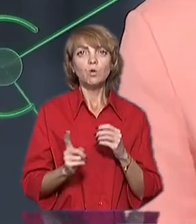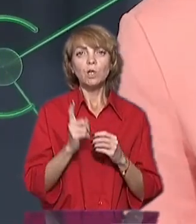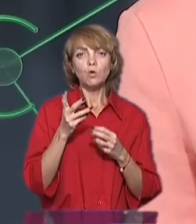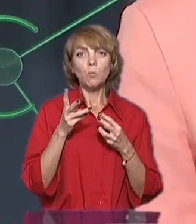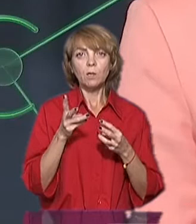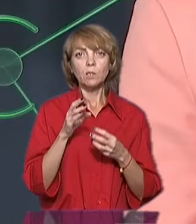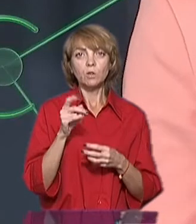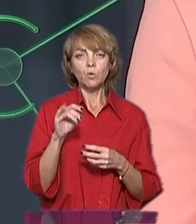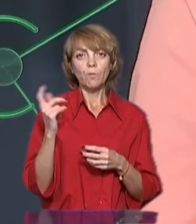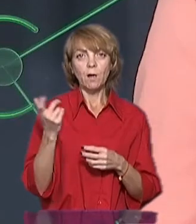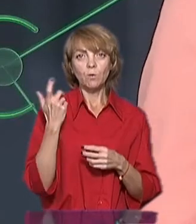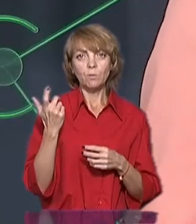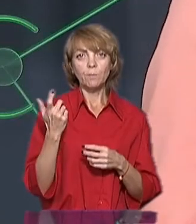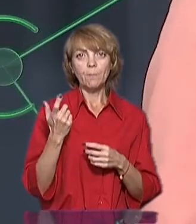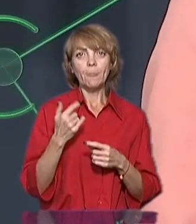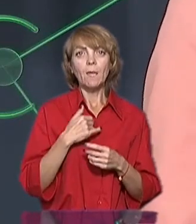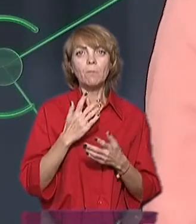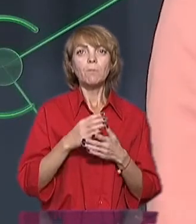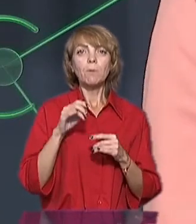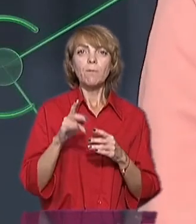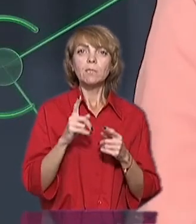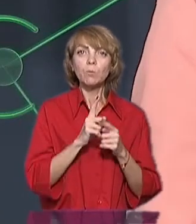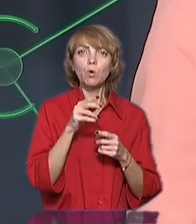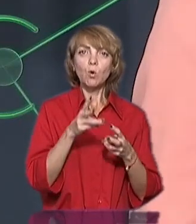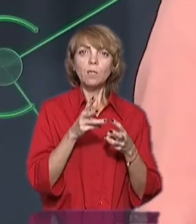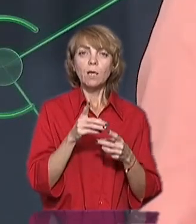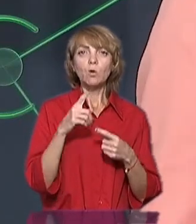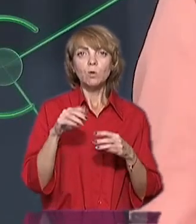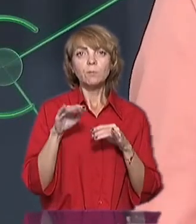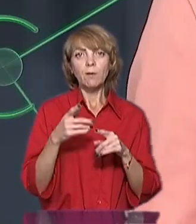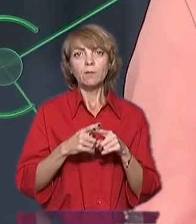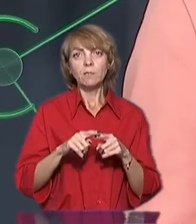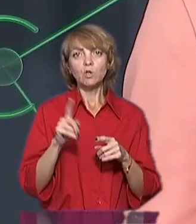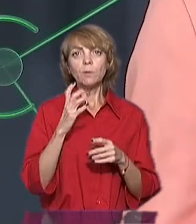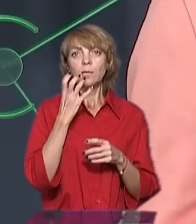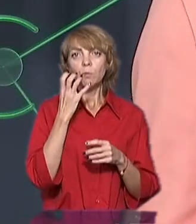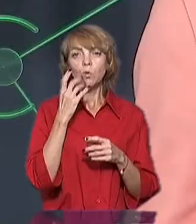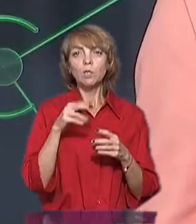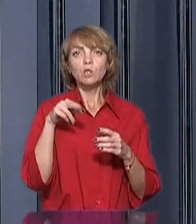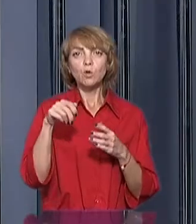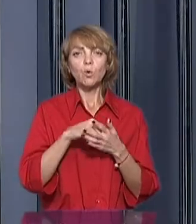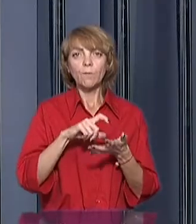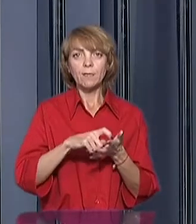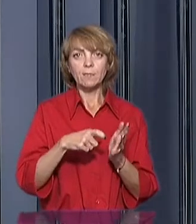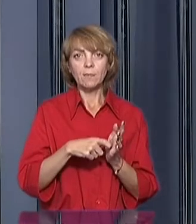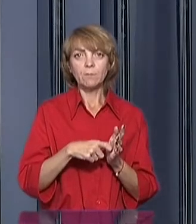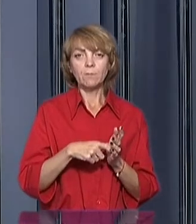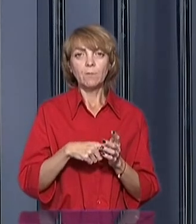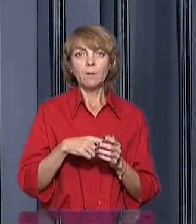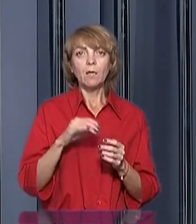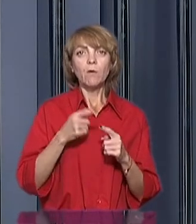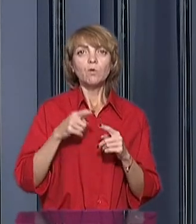опалювального сезону у Харкові. Одна справа – запустити котельня, інша справа – це щоб тепло дійшло до квартир. І